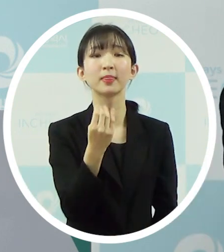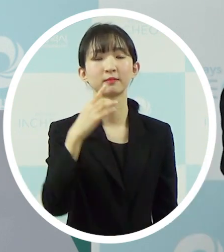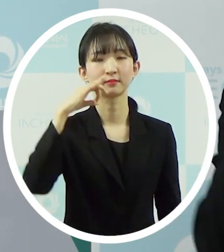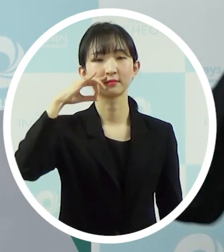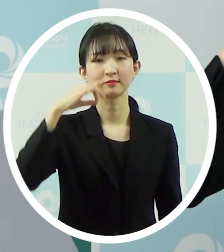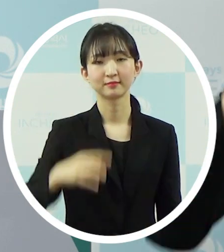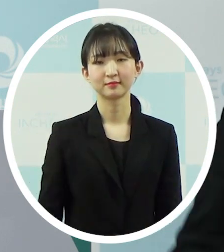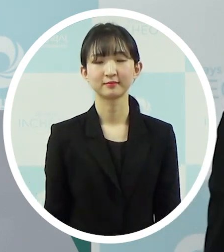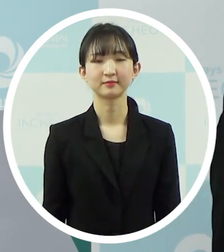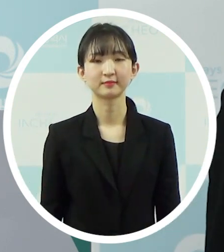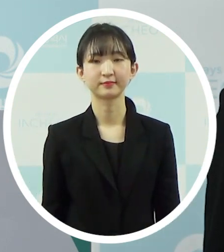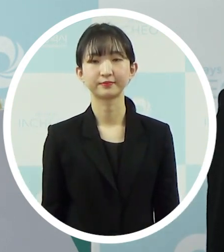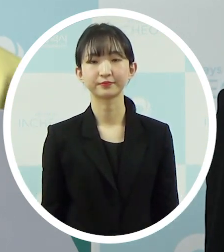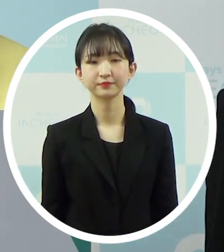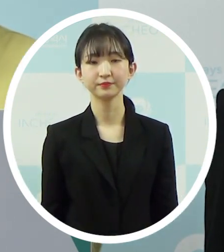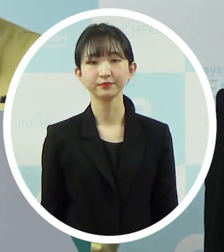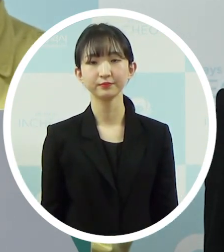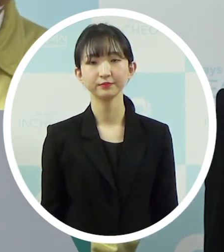기조실장도 없잖아요.